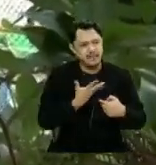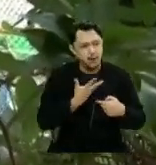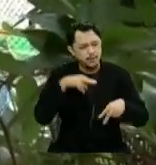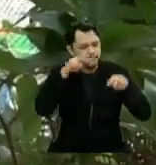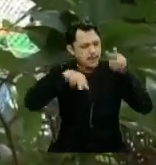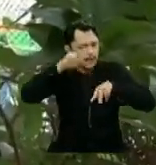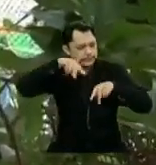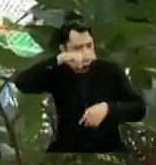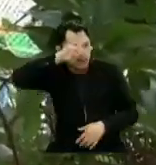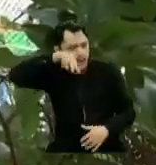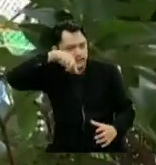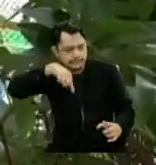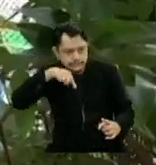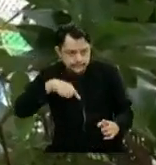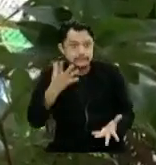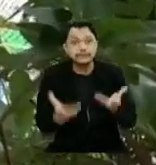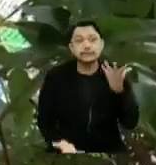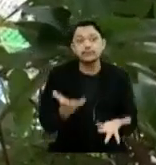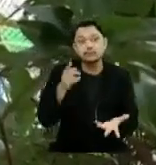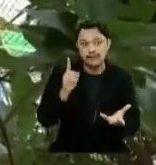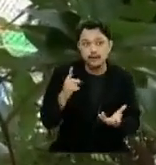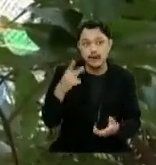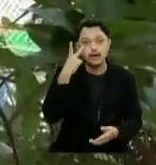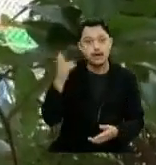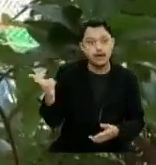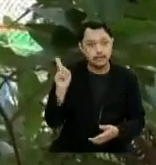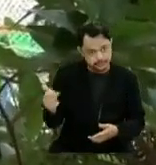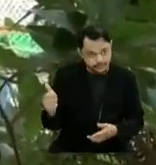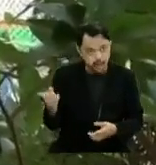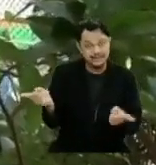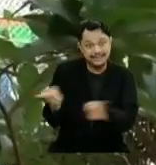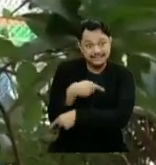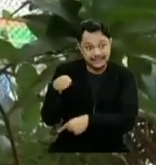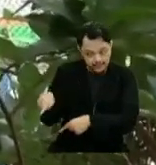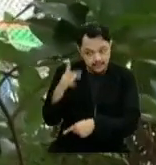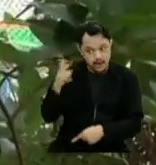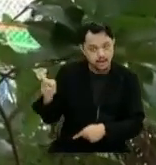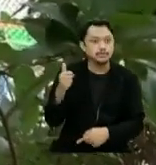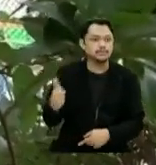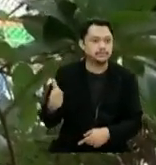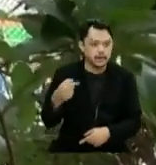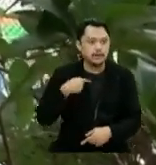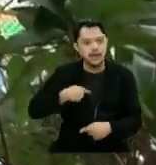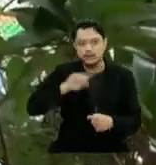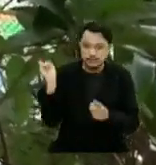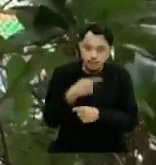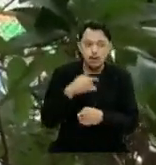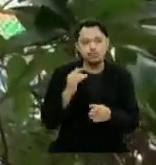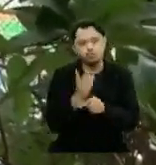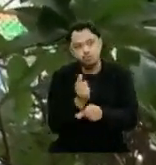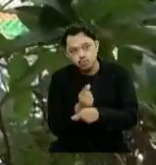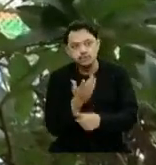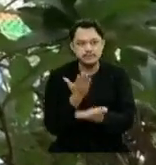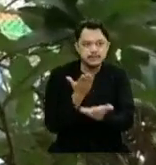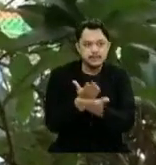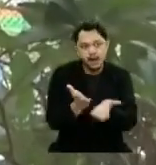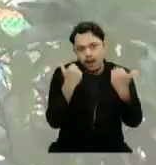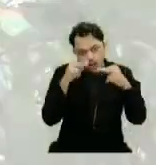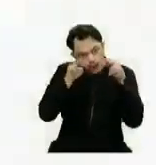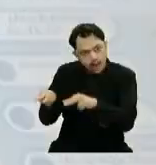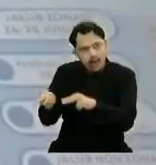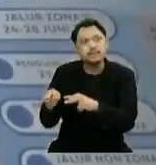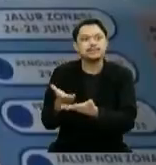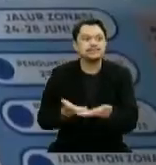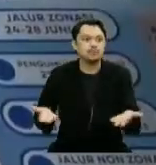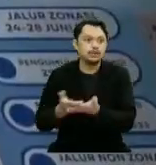Mungkin mata saya bisa meliru. Bisa kejadian. Nah, tentu ini menjadi perhatian saya. Semua guru, saya sudah minta bahwa ini dengan kejadian ini pembelajaran bagi